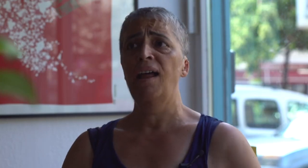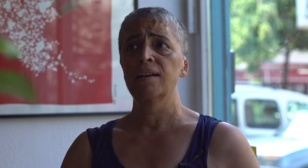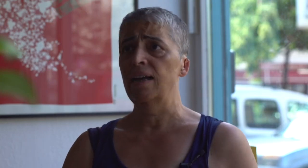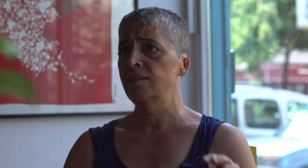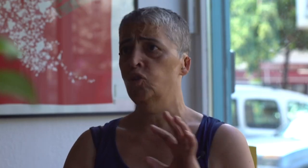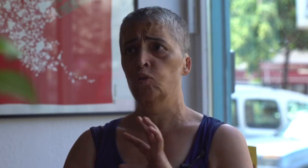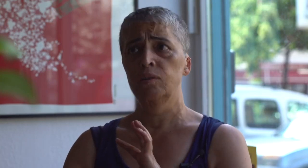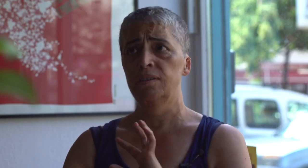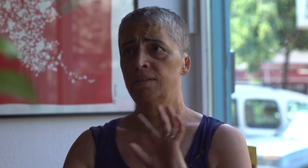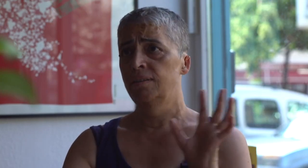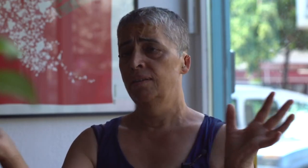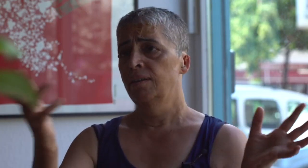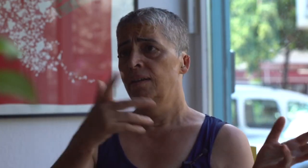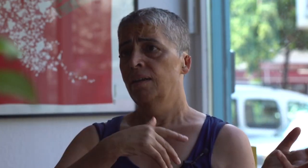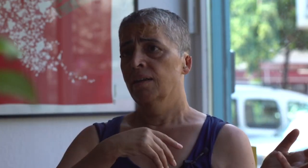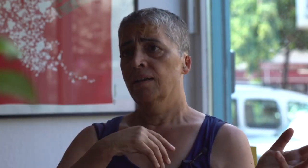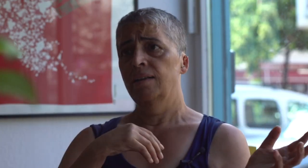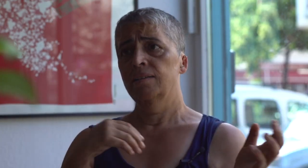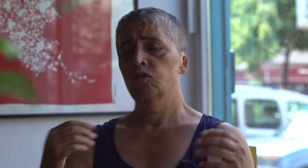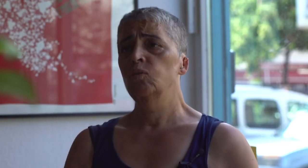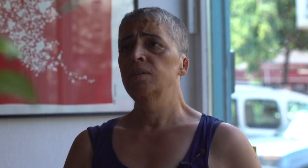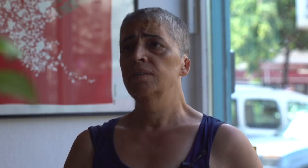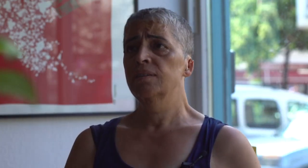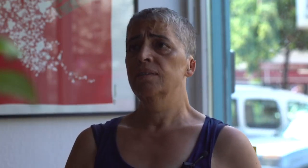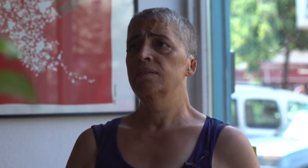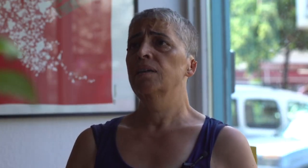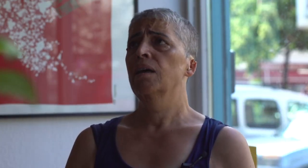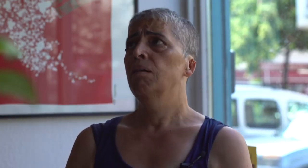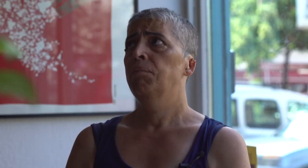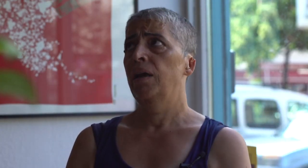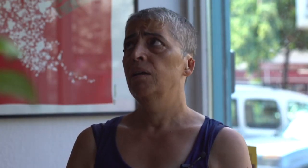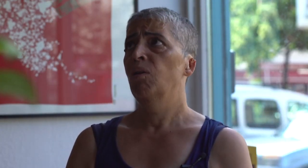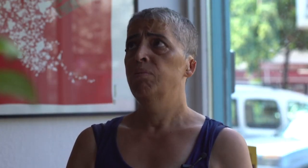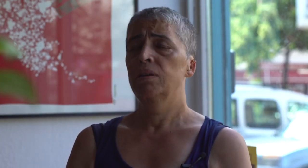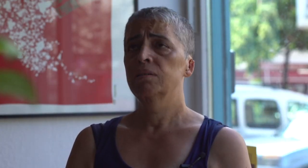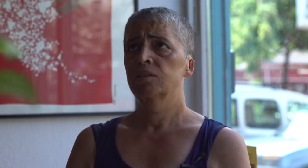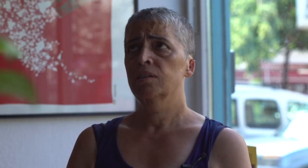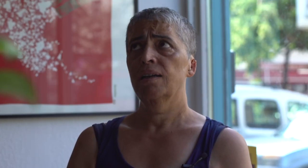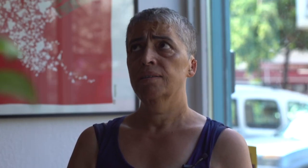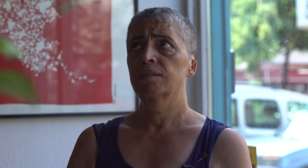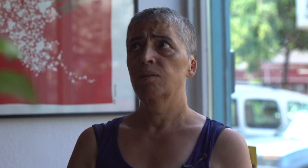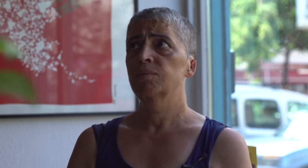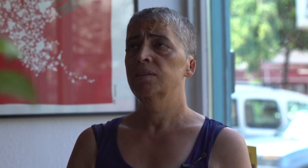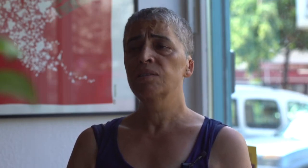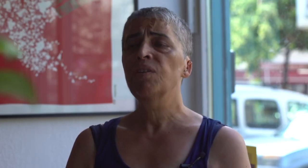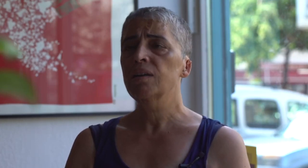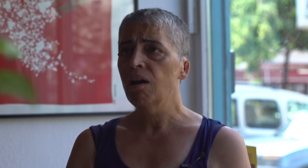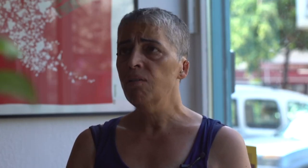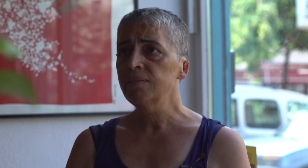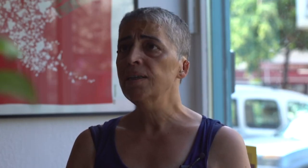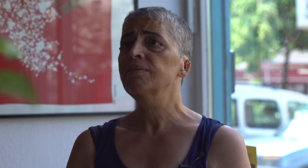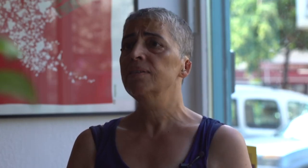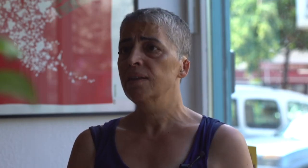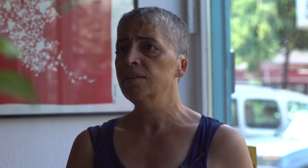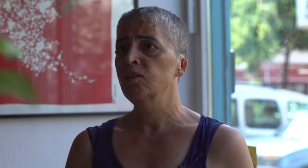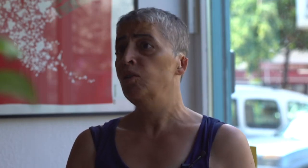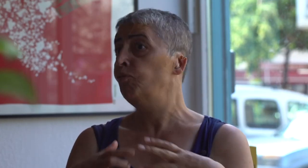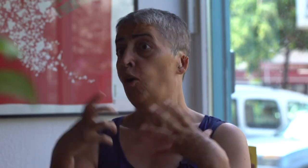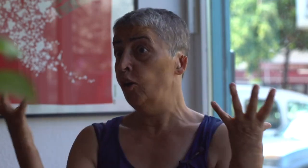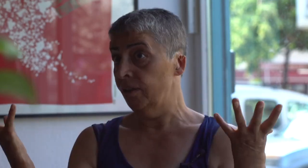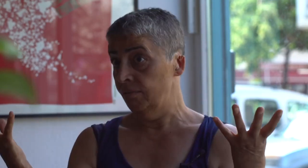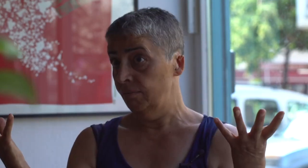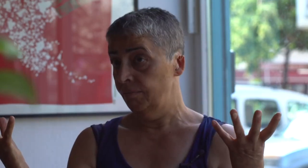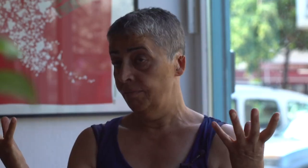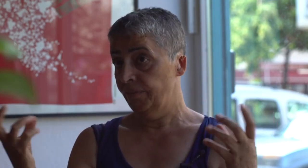Und wir alle, die ganze Schule, die ganze Schule ist, das ist ja Bernauer Straße, glaube ich, sind wir gelaufen. Ja, wie gesagt,